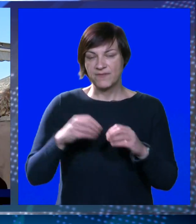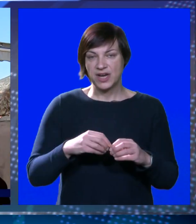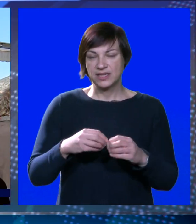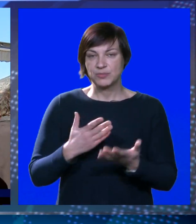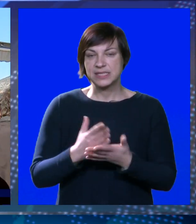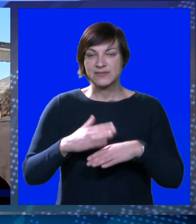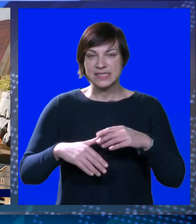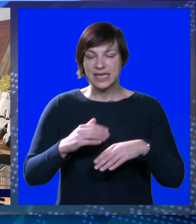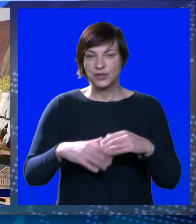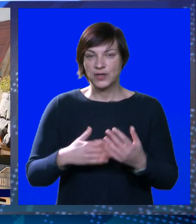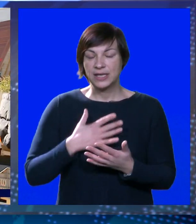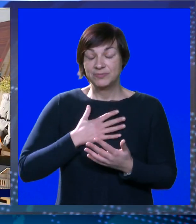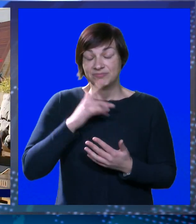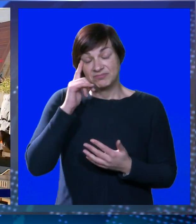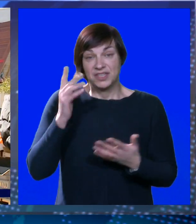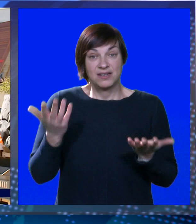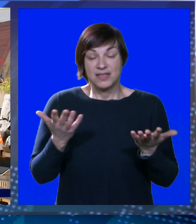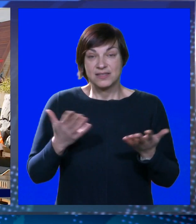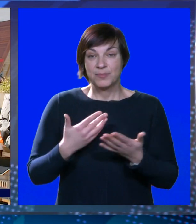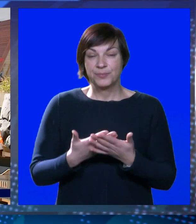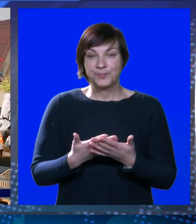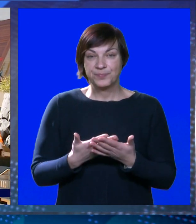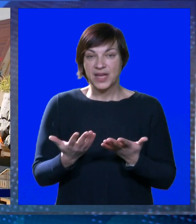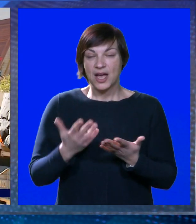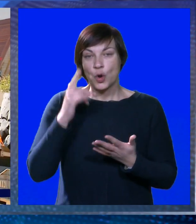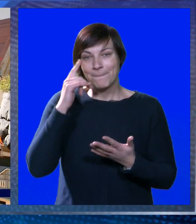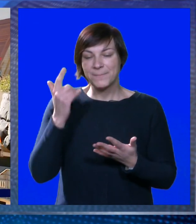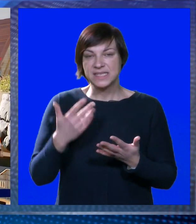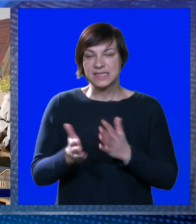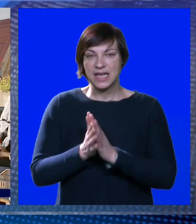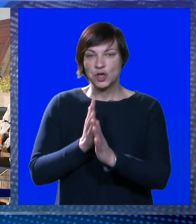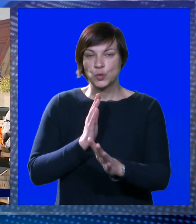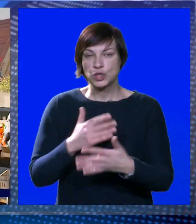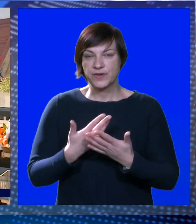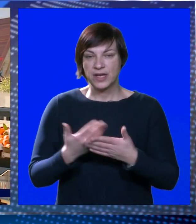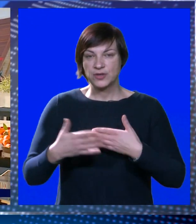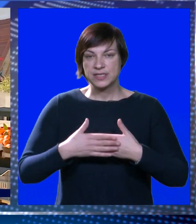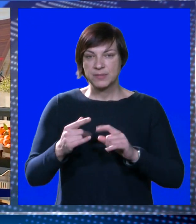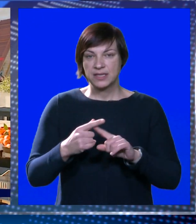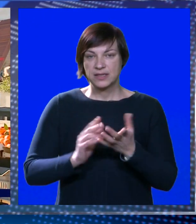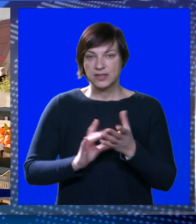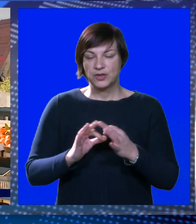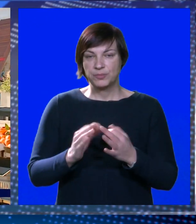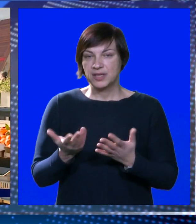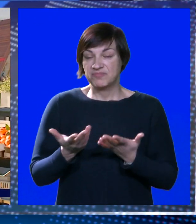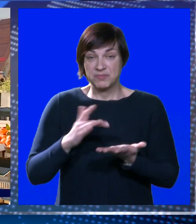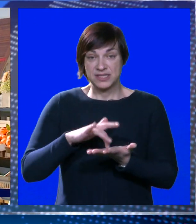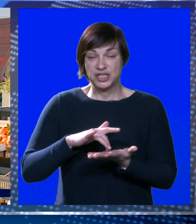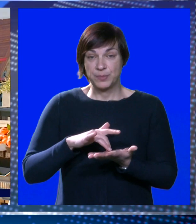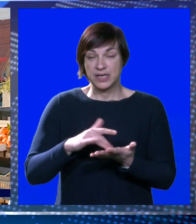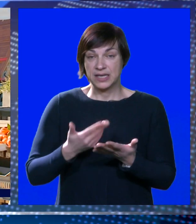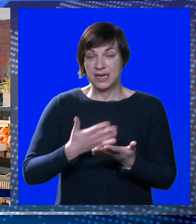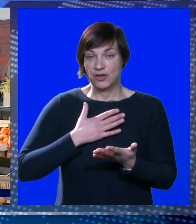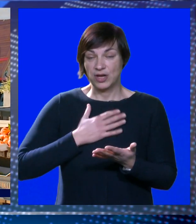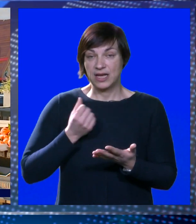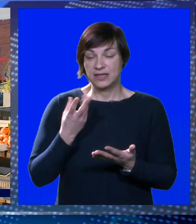se i svak zadovoljen. Ja ne znam kako oni to mislu, jer gužva je ovako ispred Tomija, nema se dje parkira, a